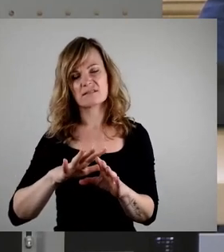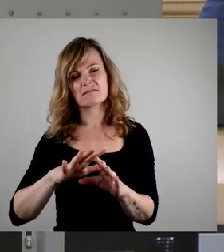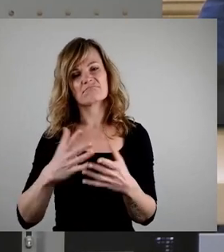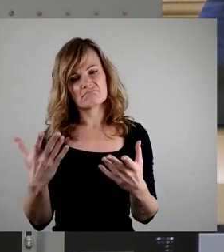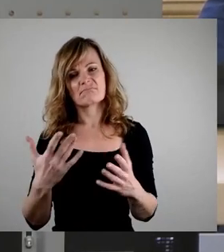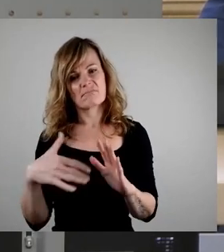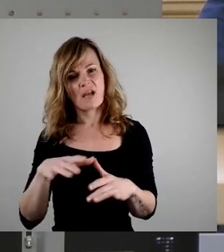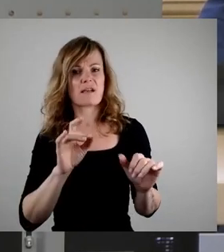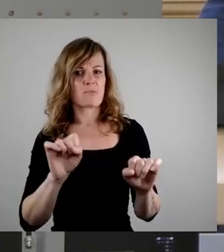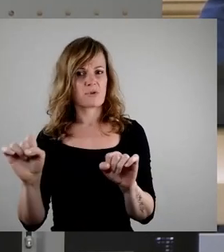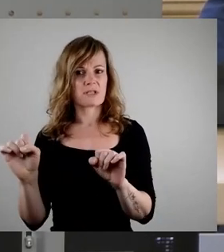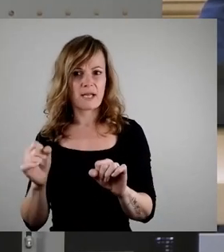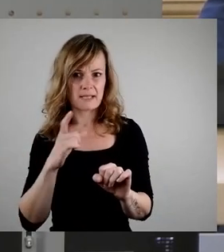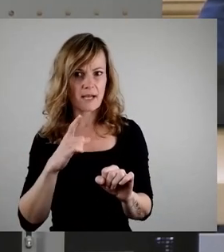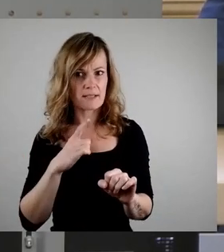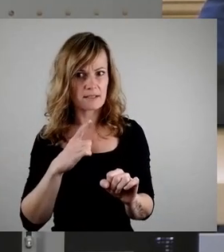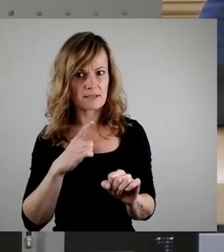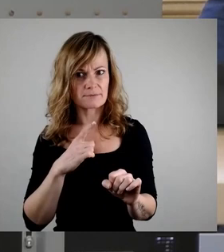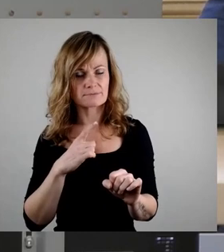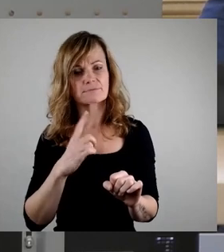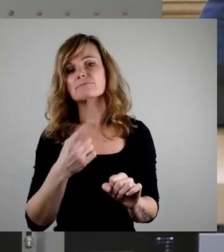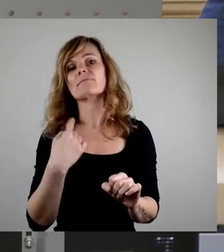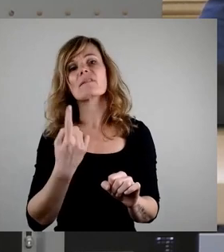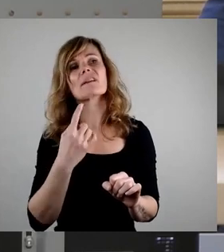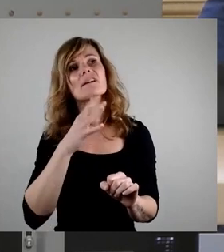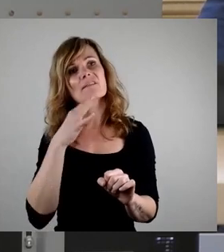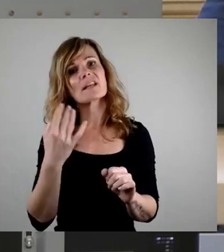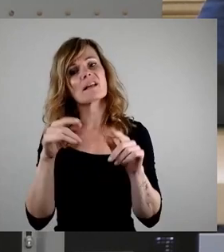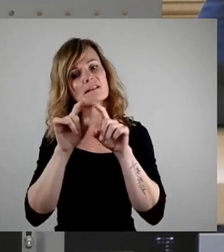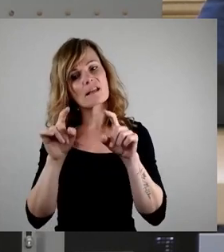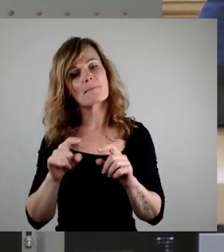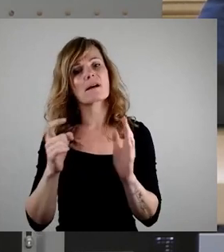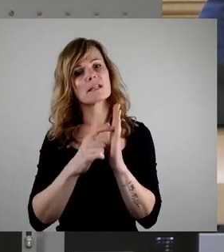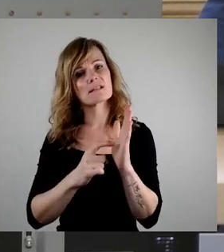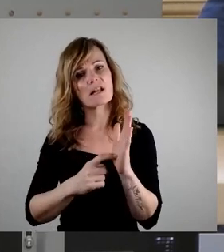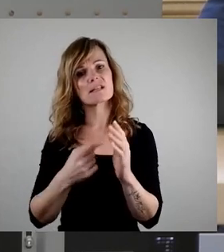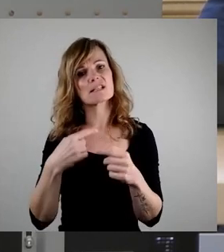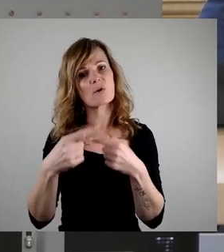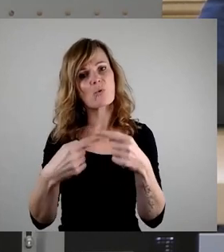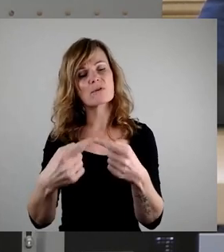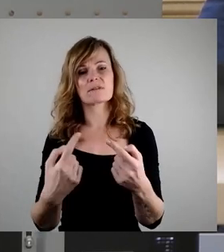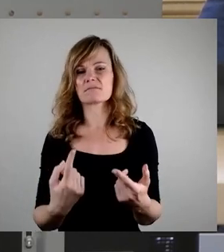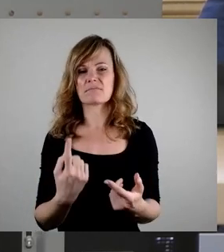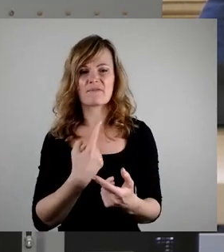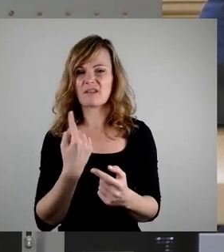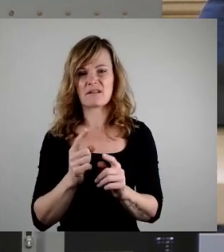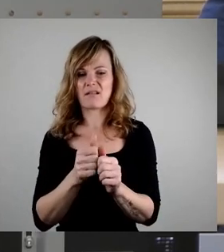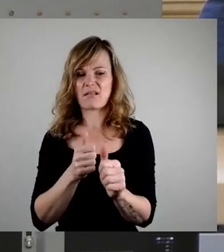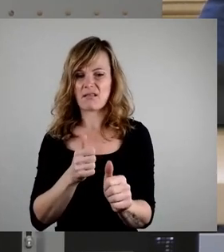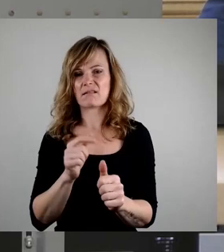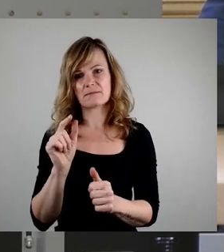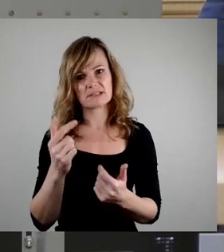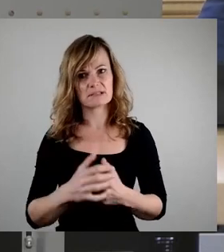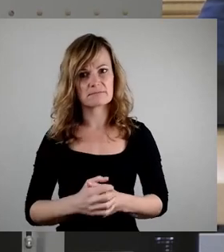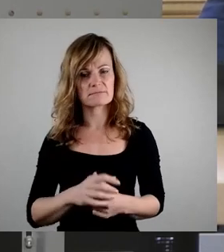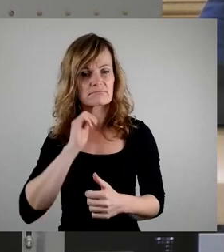sind bei vielen Digitalisierungsthemen nicht auf der Höhe der Zeit. Ich habe mir diesen